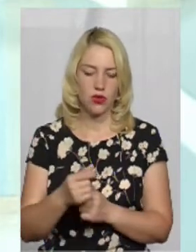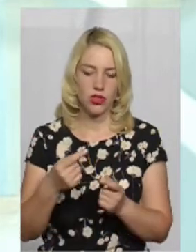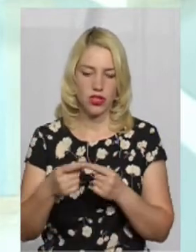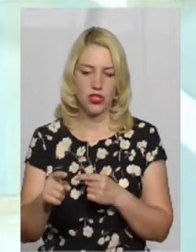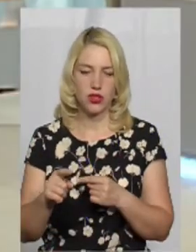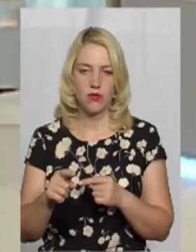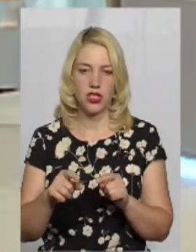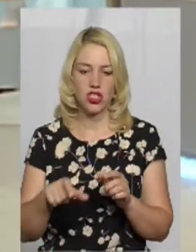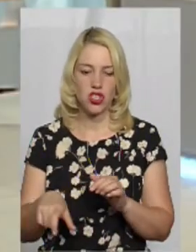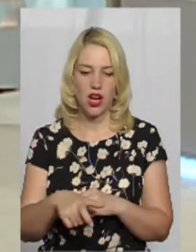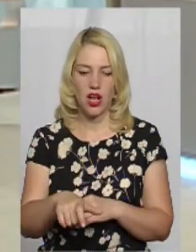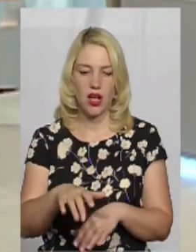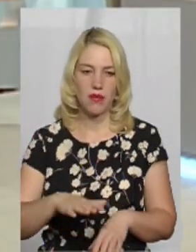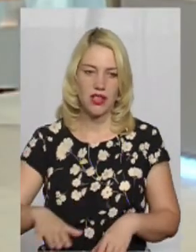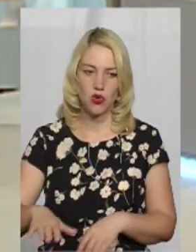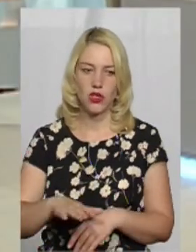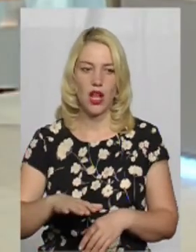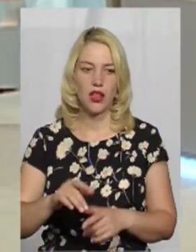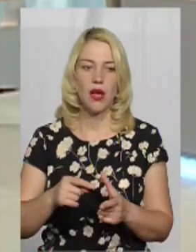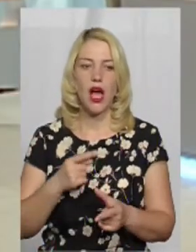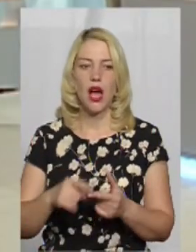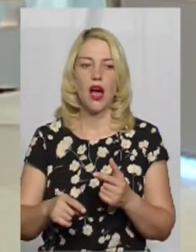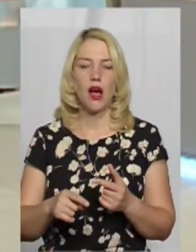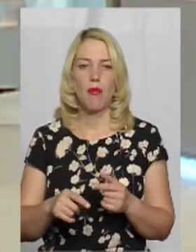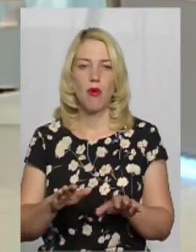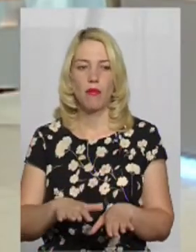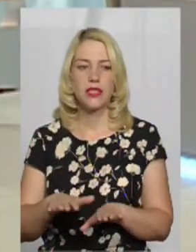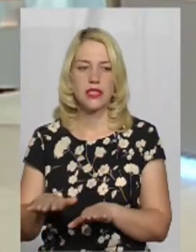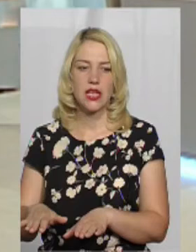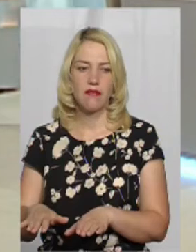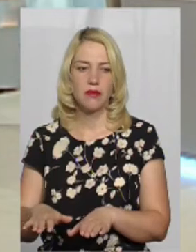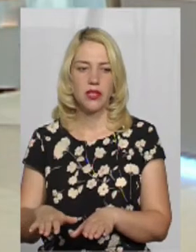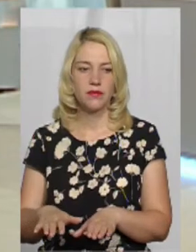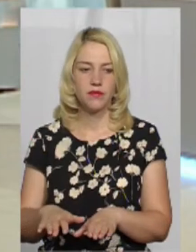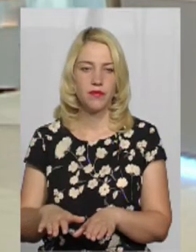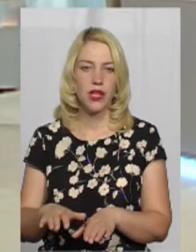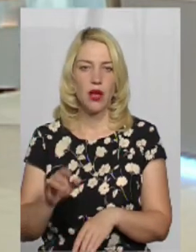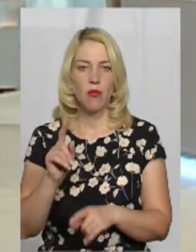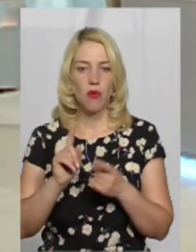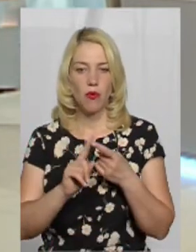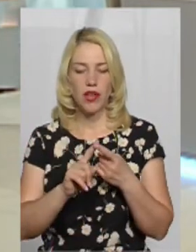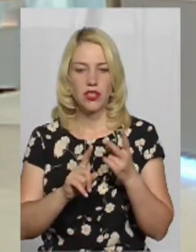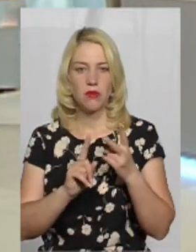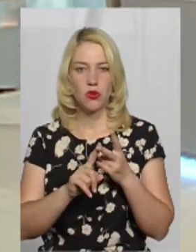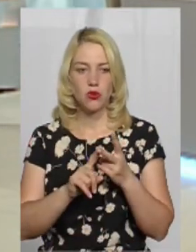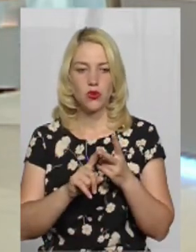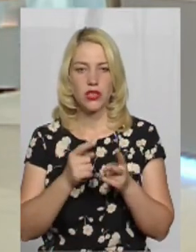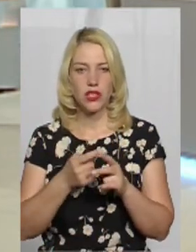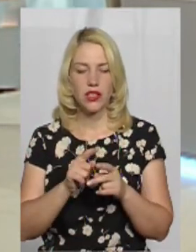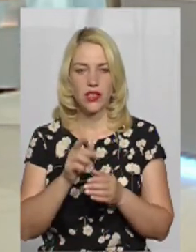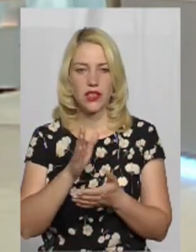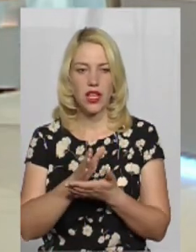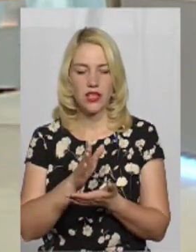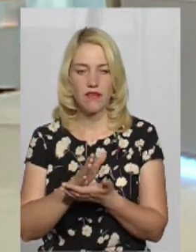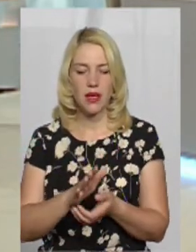шляхами територіальними або місцевими. Це, по-перше, по-друге, і вже